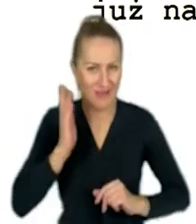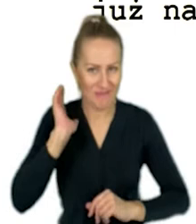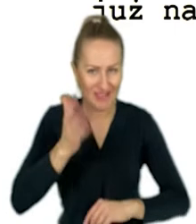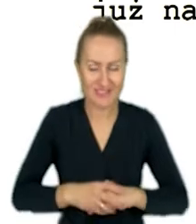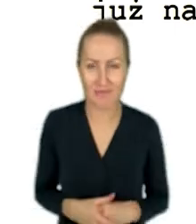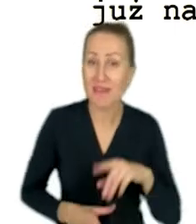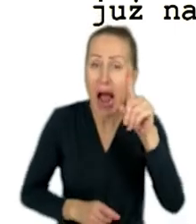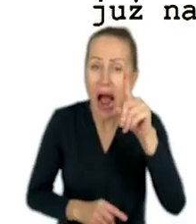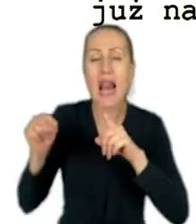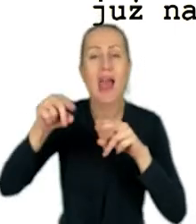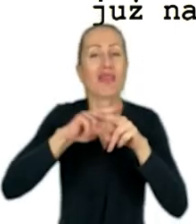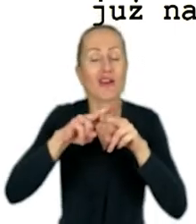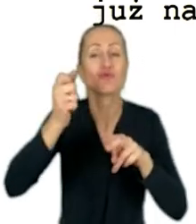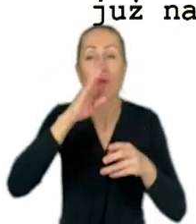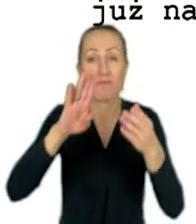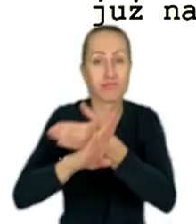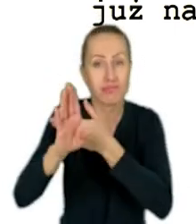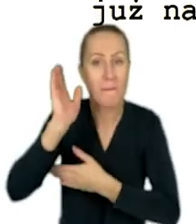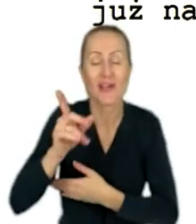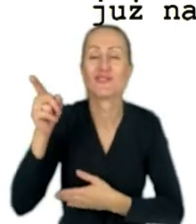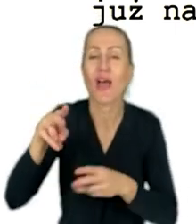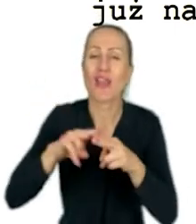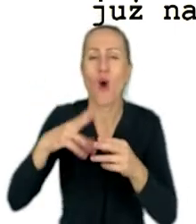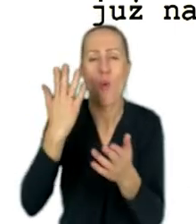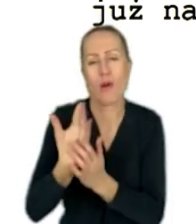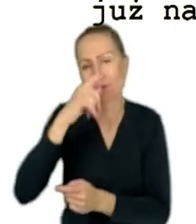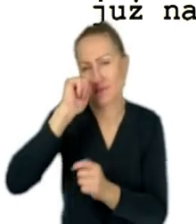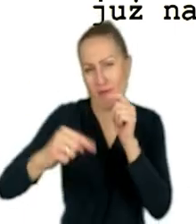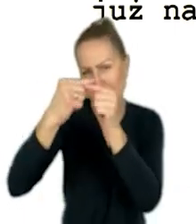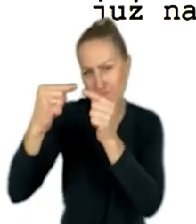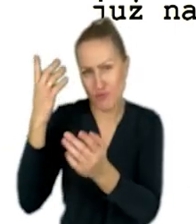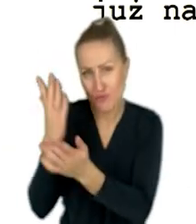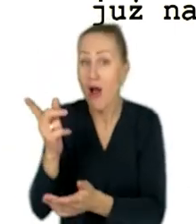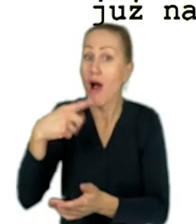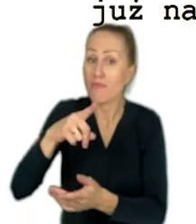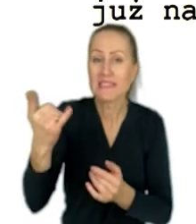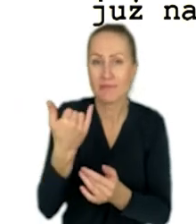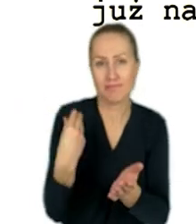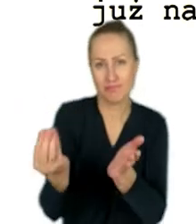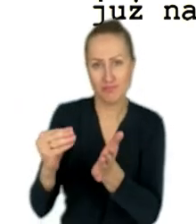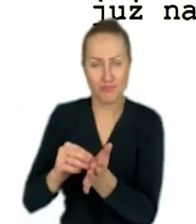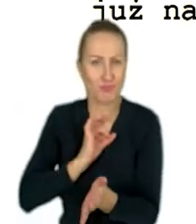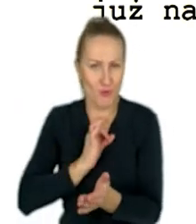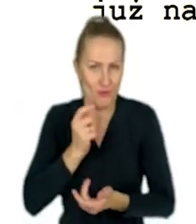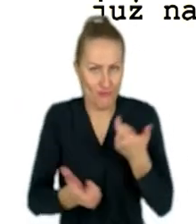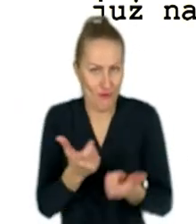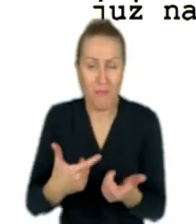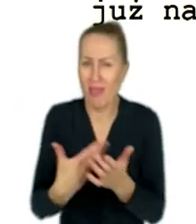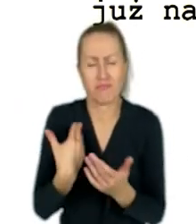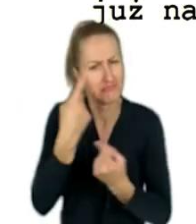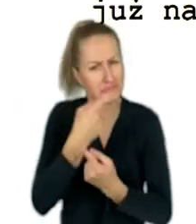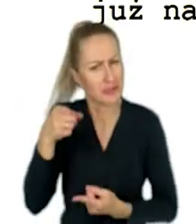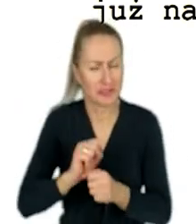te narzędzia, które będę prezentować, to są takie, które mam wypróbowane, które zawsze się pojawiają w moim warsztacie, ponieważ uważam, że są